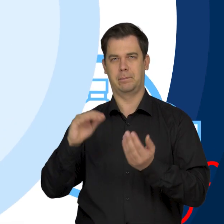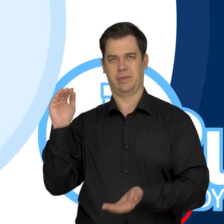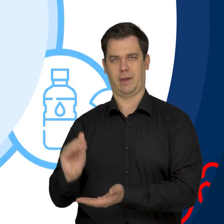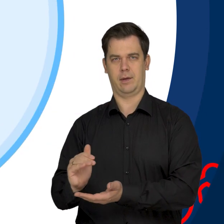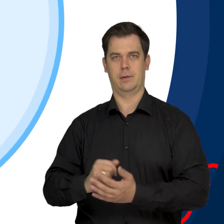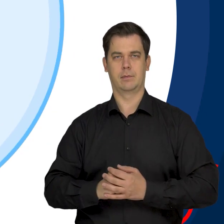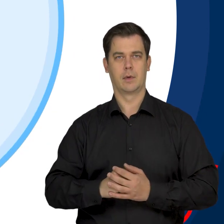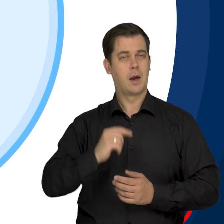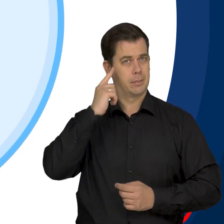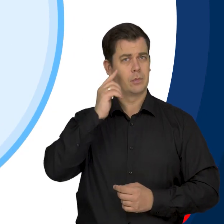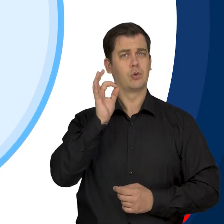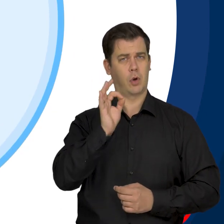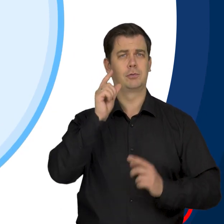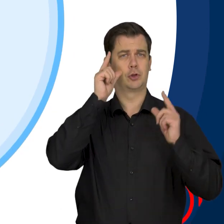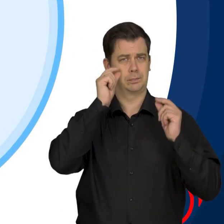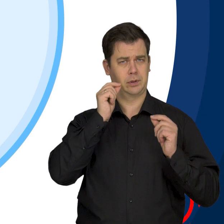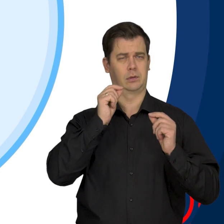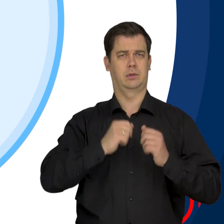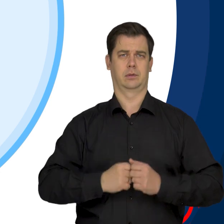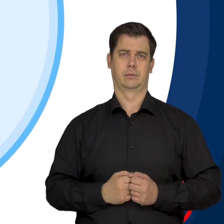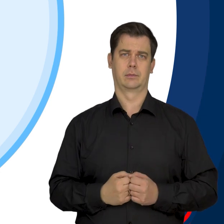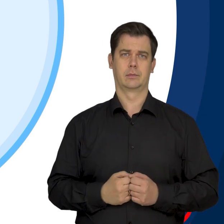Pamiętaj, aby dobrze się wysypiać.